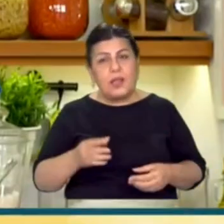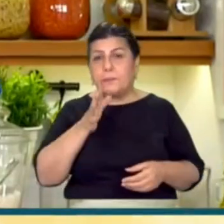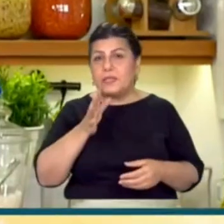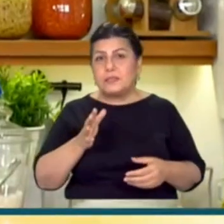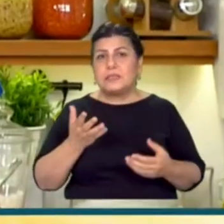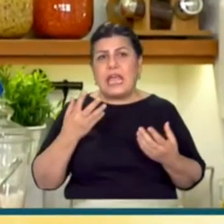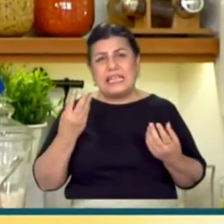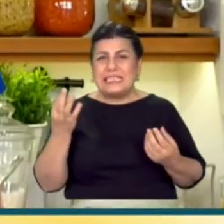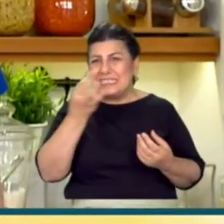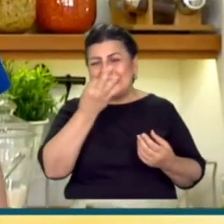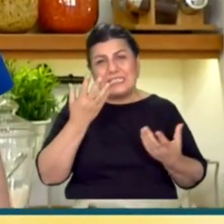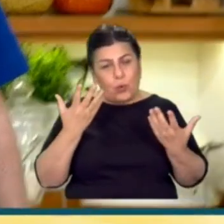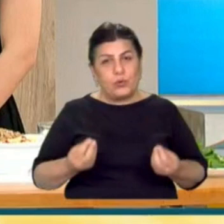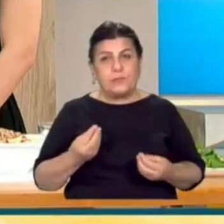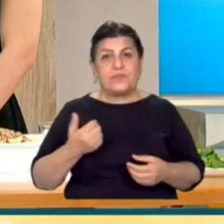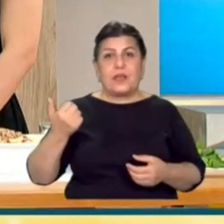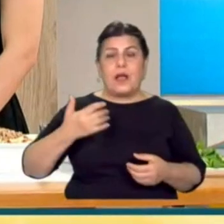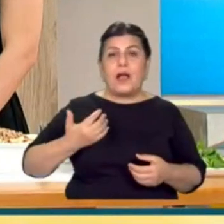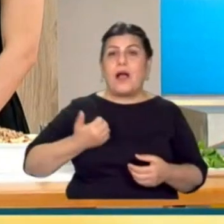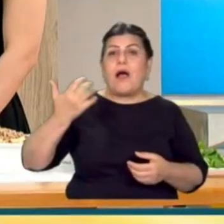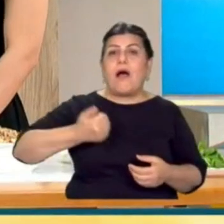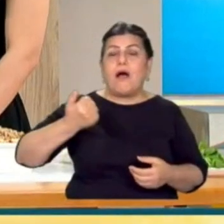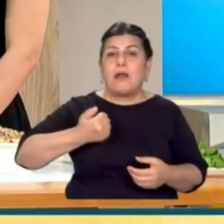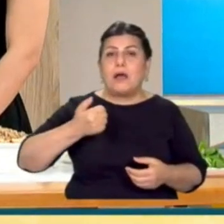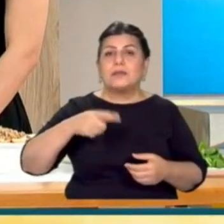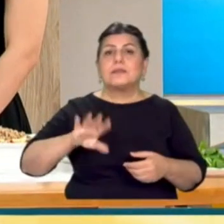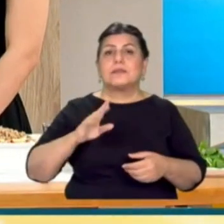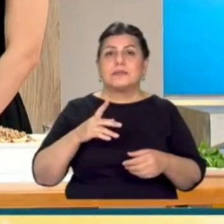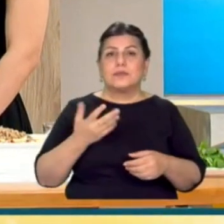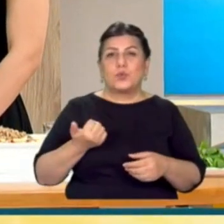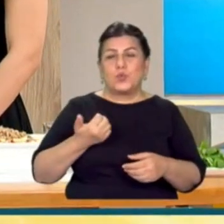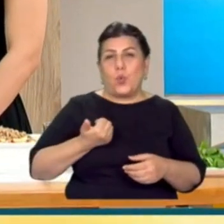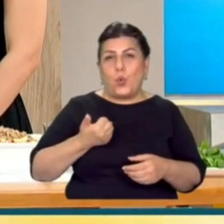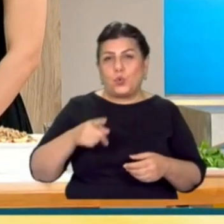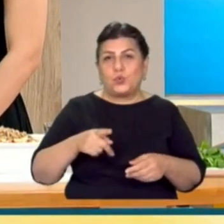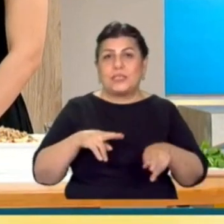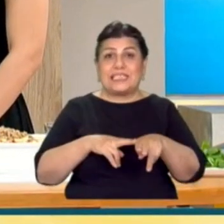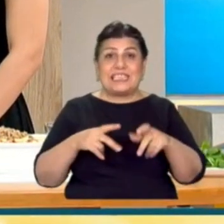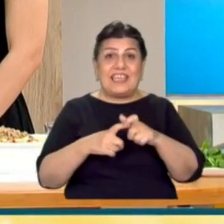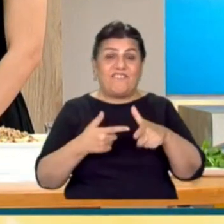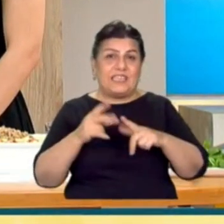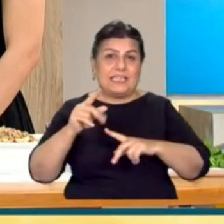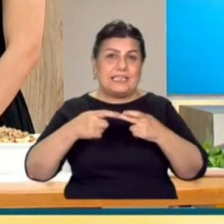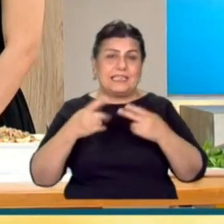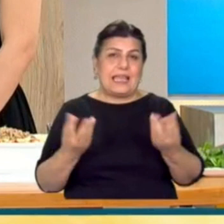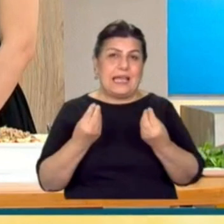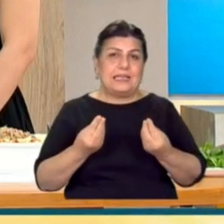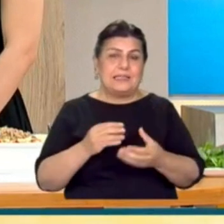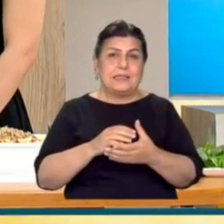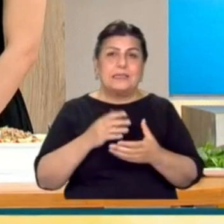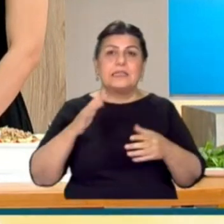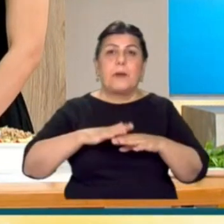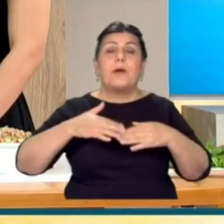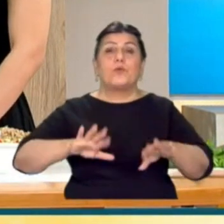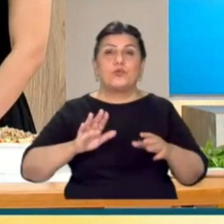yoktan iyi tabii ki. Ama bence ayranda da hazır değil. Evdeki yoğurttan yaparsak. Kefir peki hazır mı? Kefir yapamıyorsak